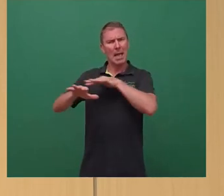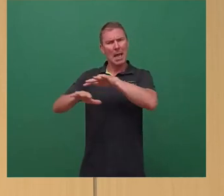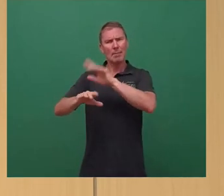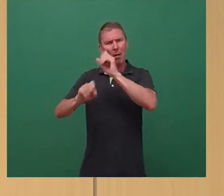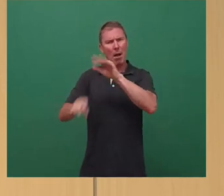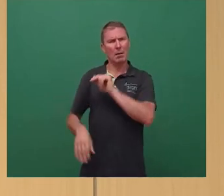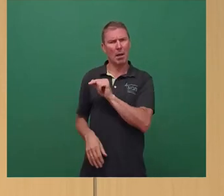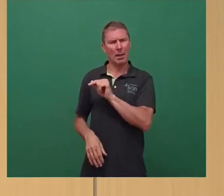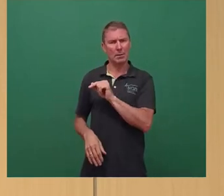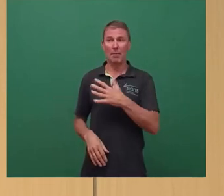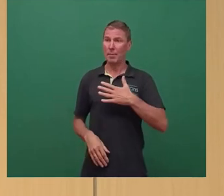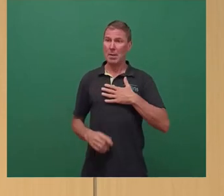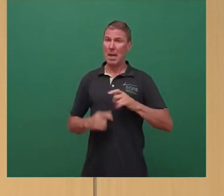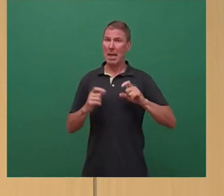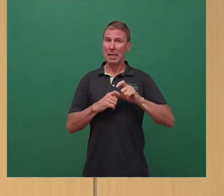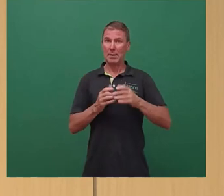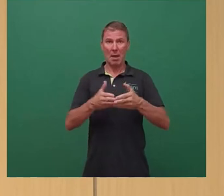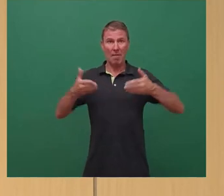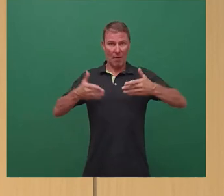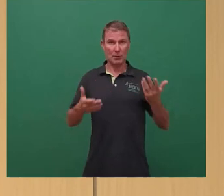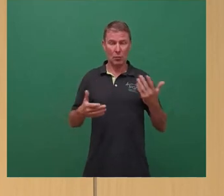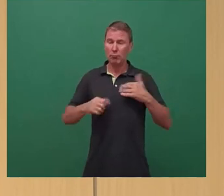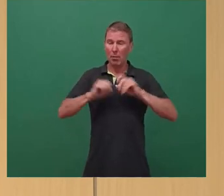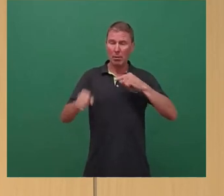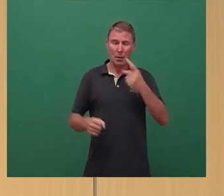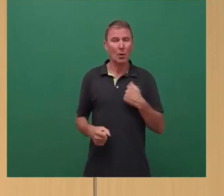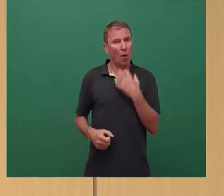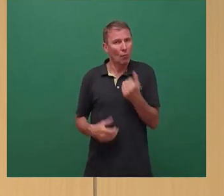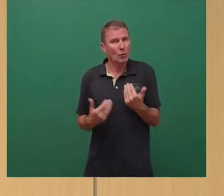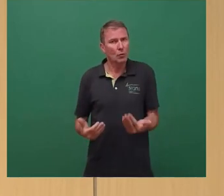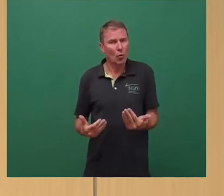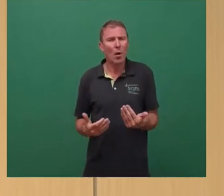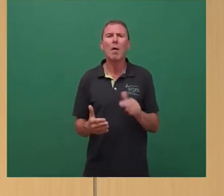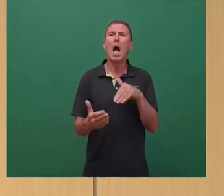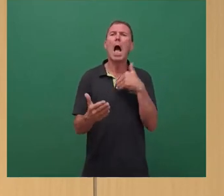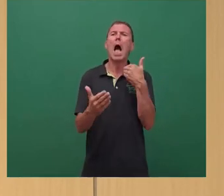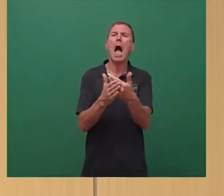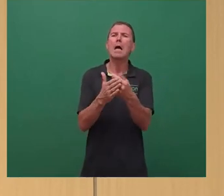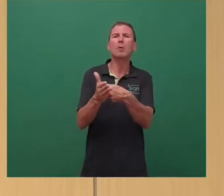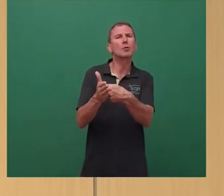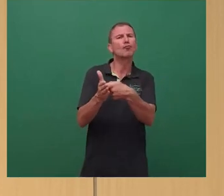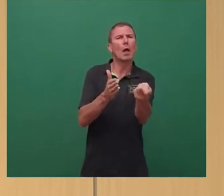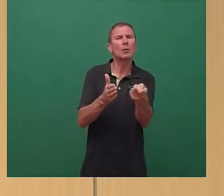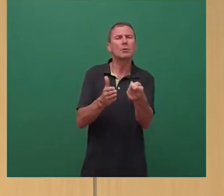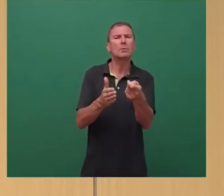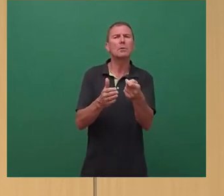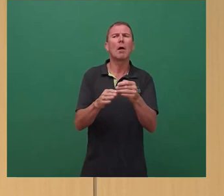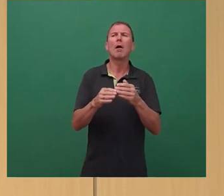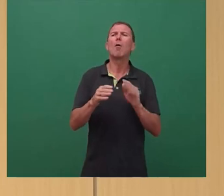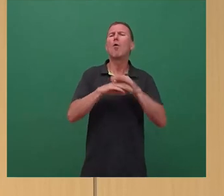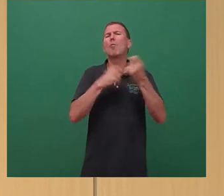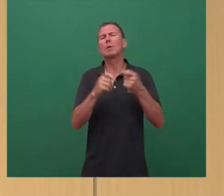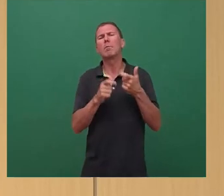Fraktion oder für meine Fraktion kann ich das auch klar sagen. Angebotskürzungen, übertriebene Fahrpreiserhöhungen,